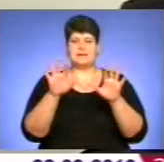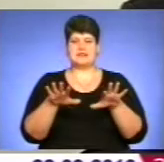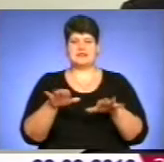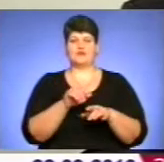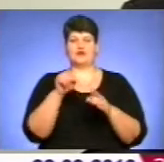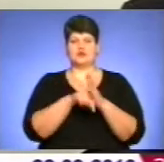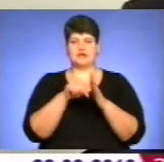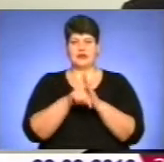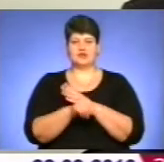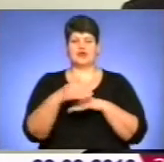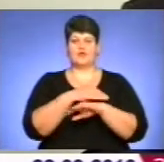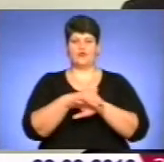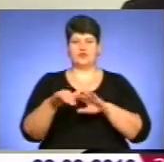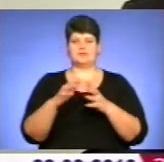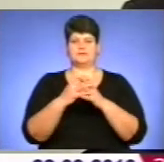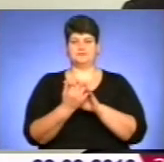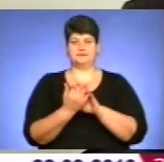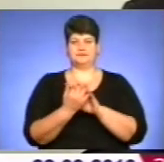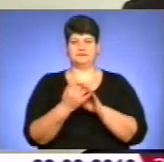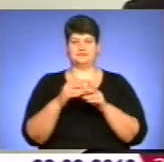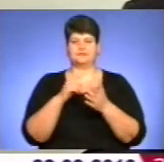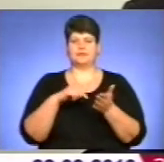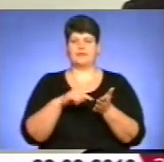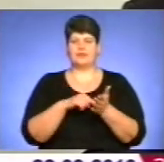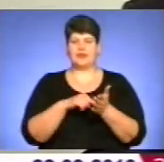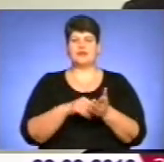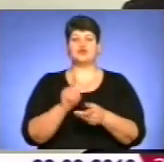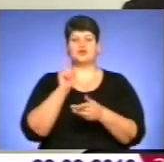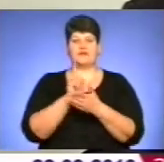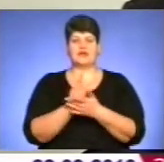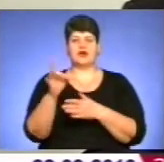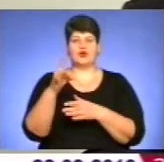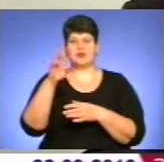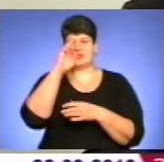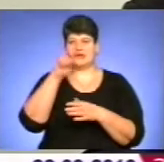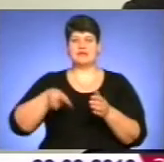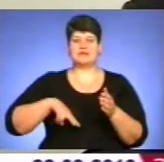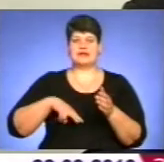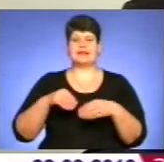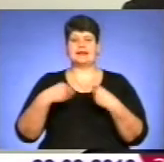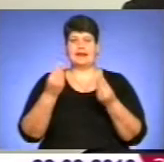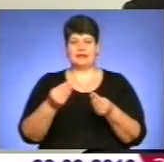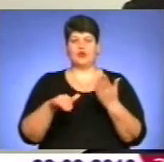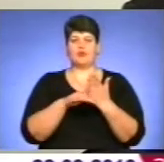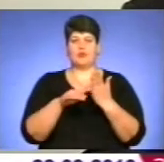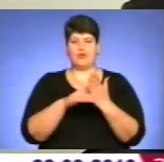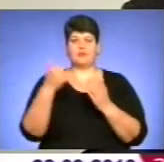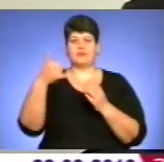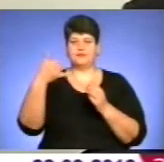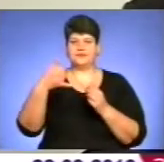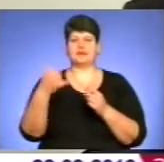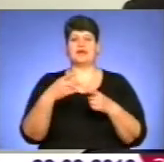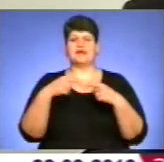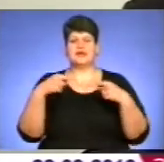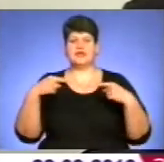вулицях населених пунктів. Зобов'язано районній державній адміністрації надати допомогу паливно-мастильними матеріалами, іншими